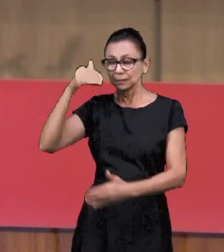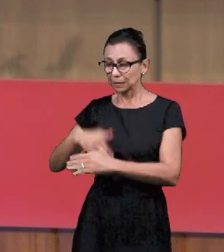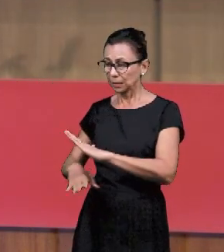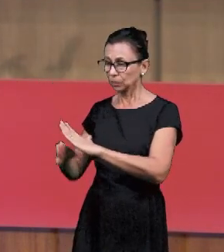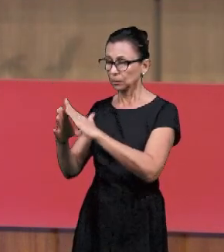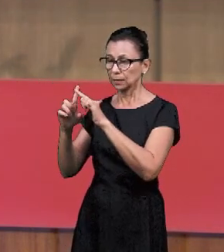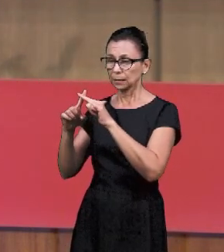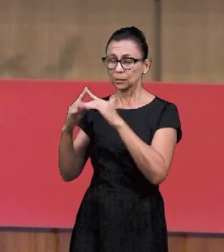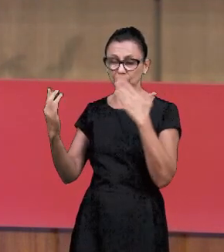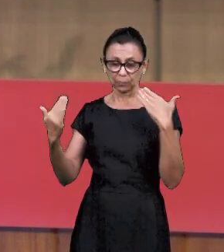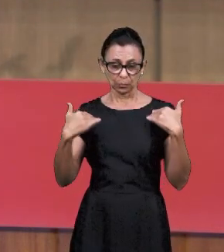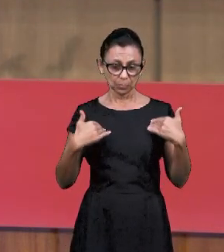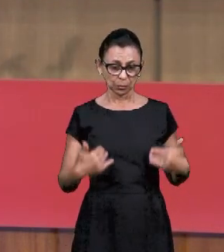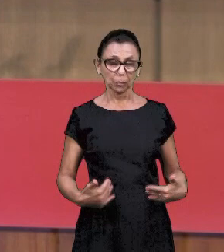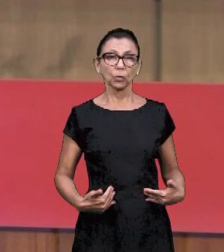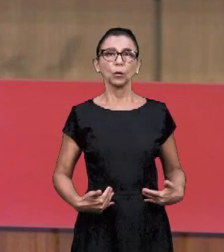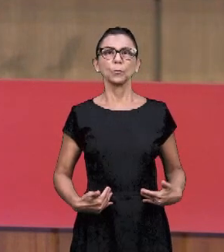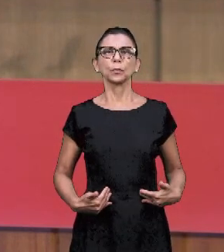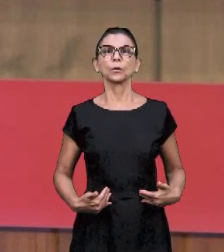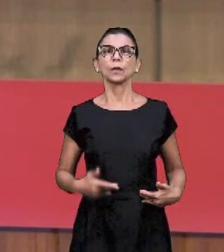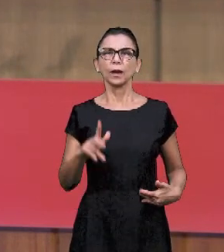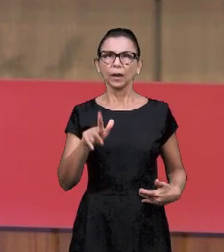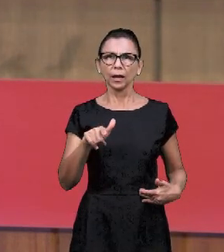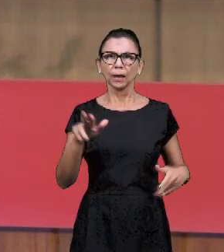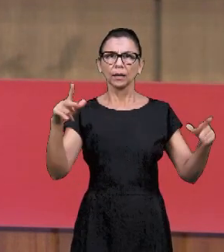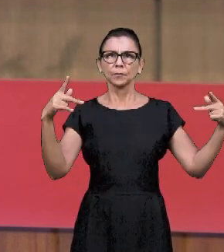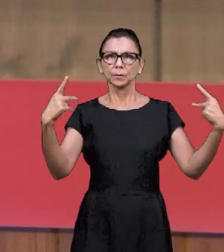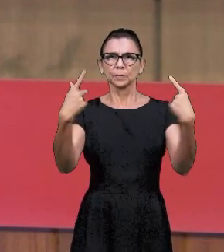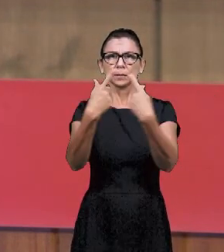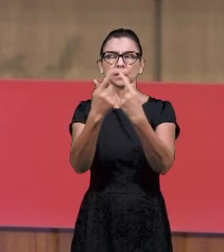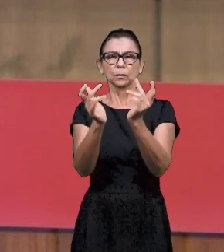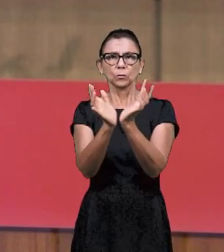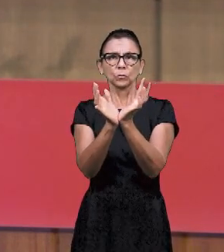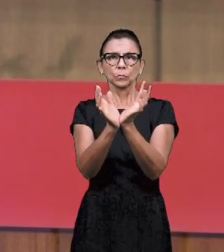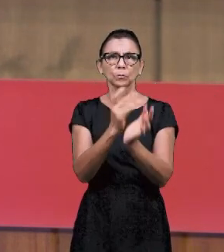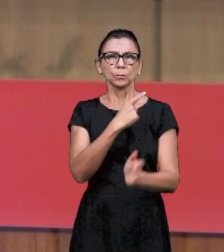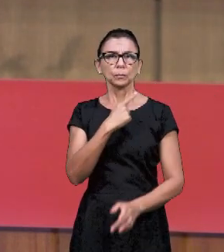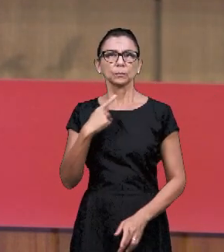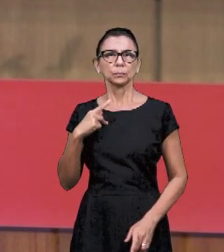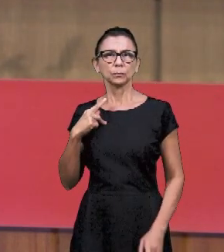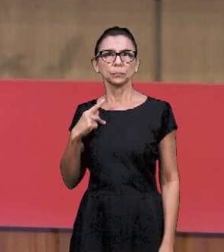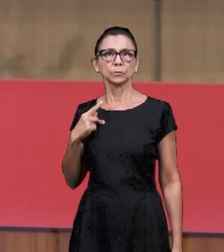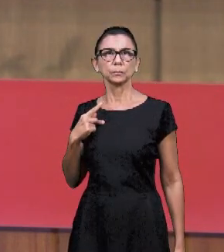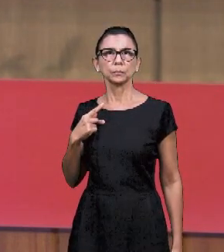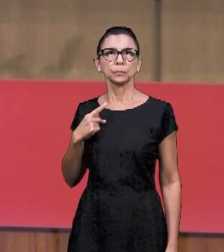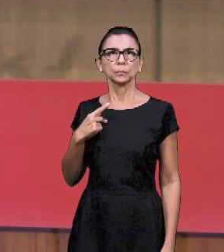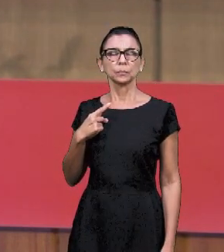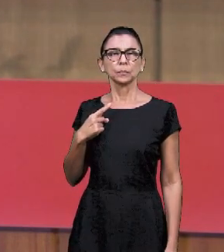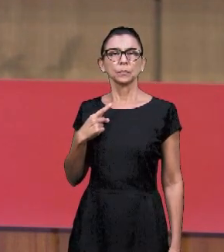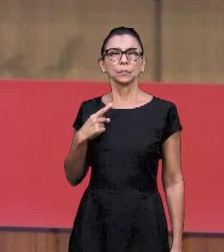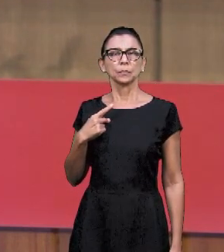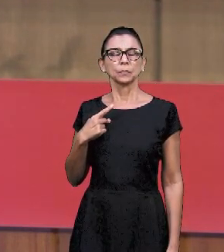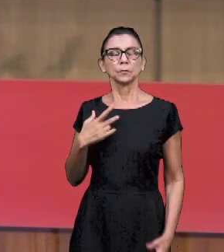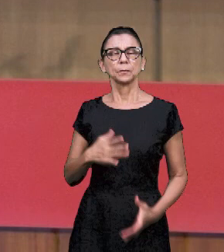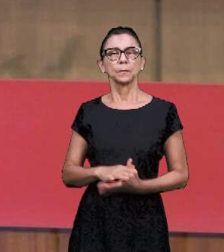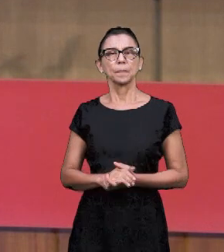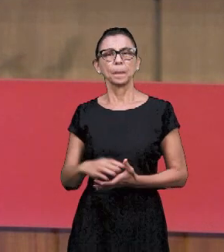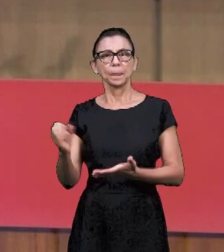Но Духа. Посредством действия Духа Святого в теле. Почему? Потому что есть пресвятерие, есть тело.